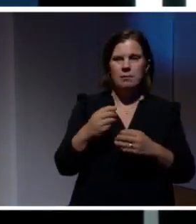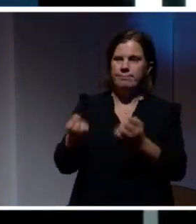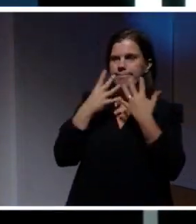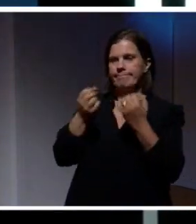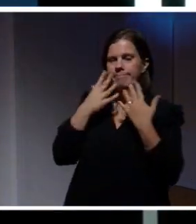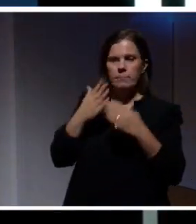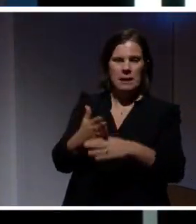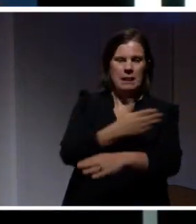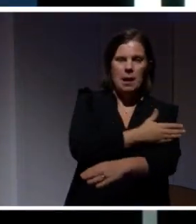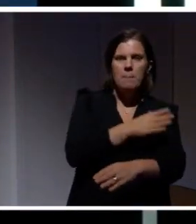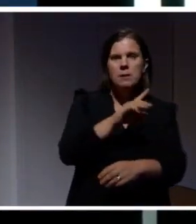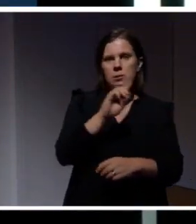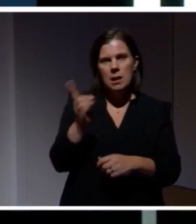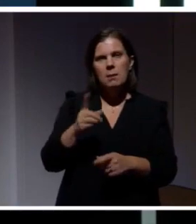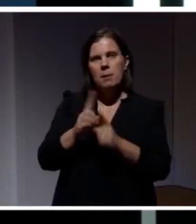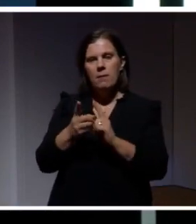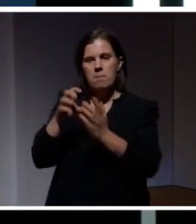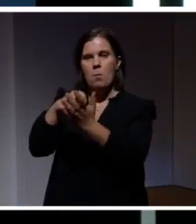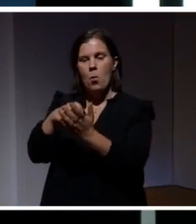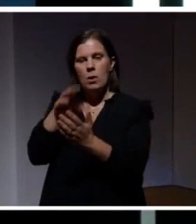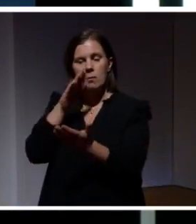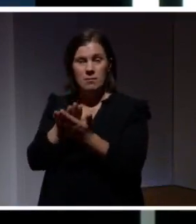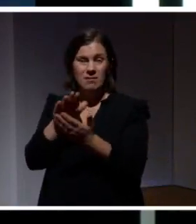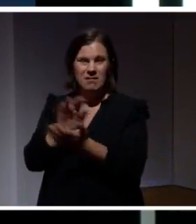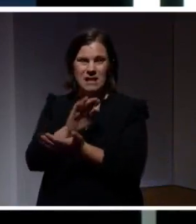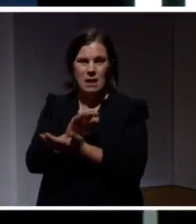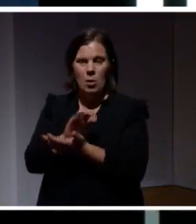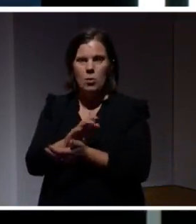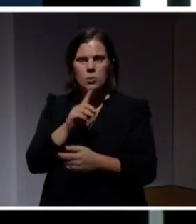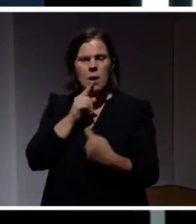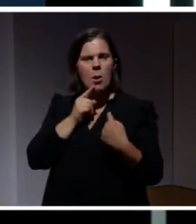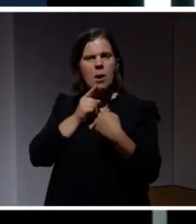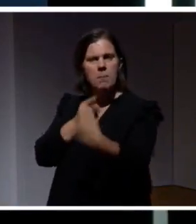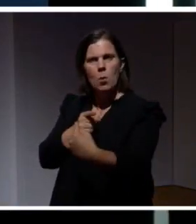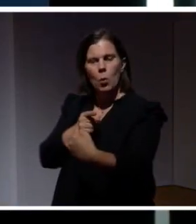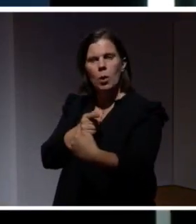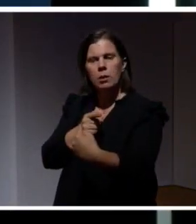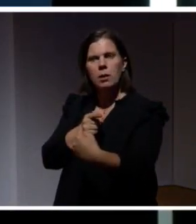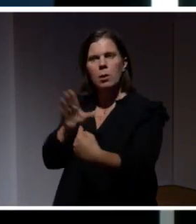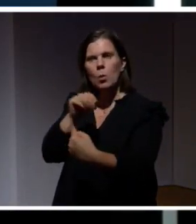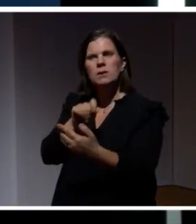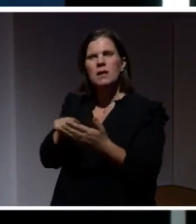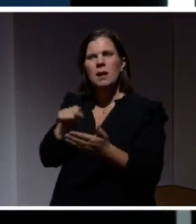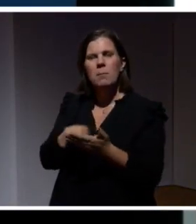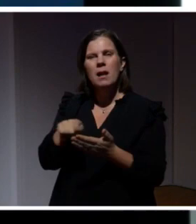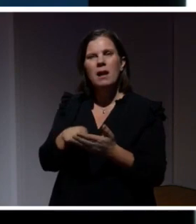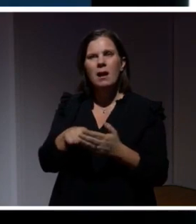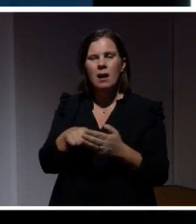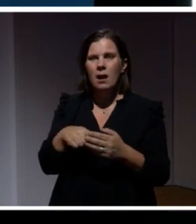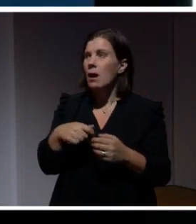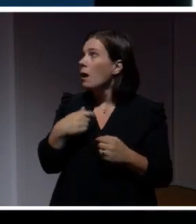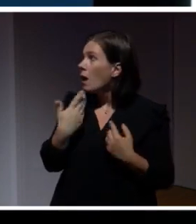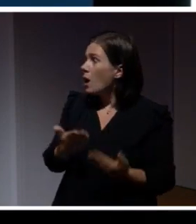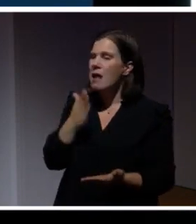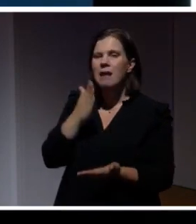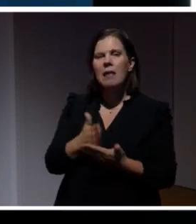att bedriva paparazzi-verksamhet. Det här opponerade man sig emot, och så skrev man den här klassiska texten, The Right to be Let